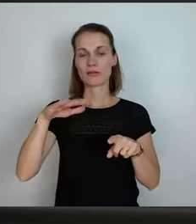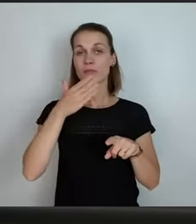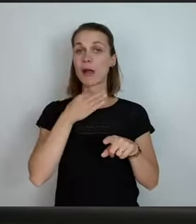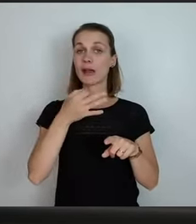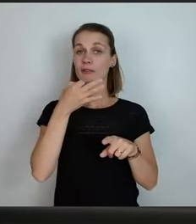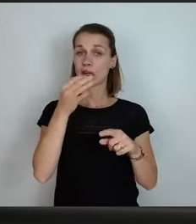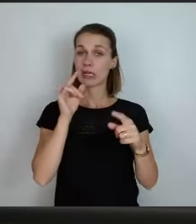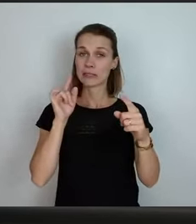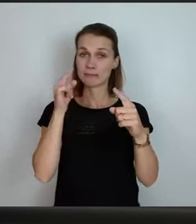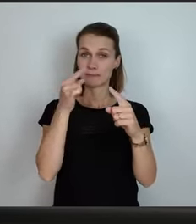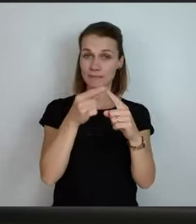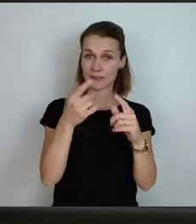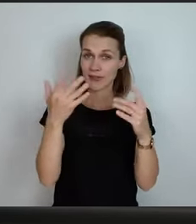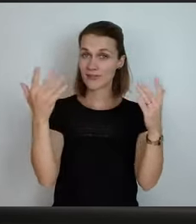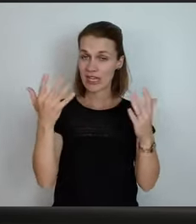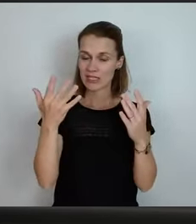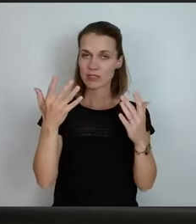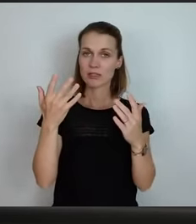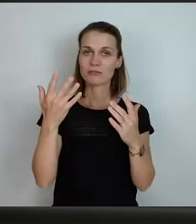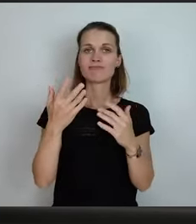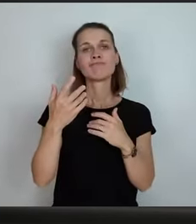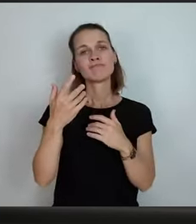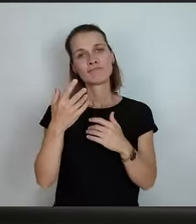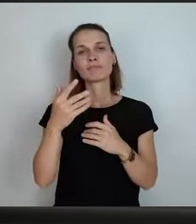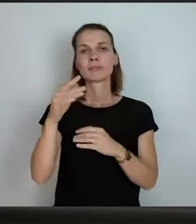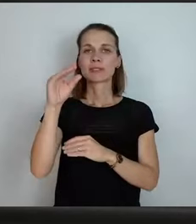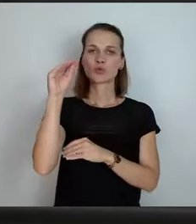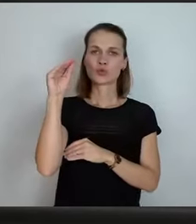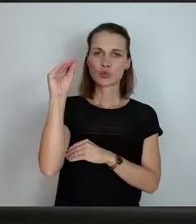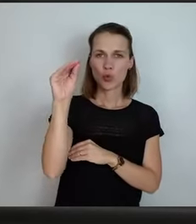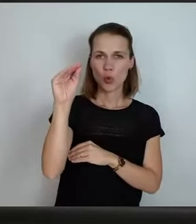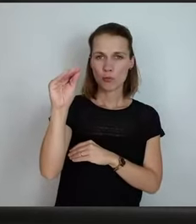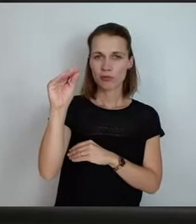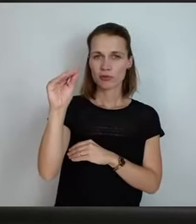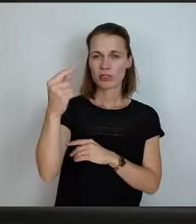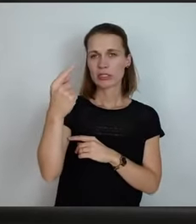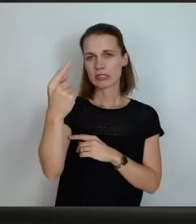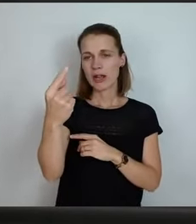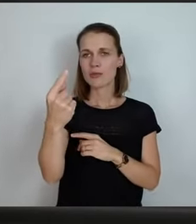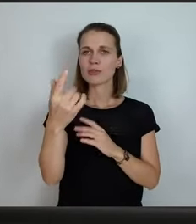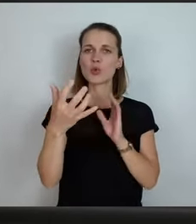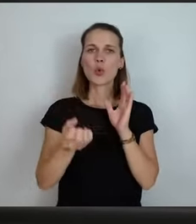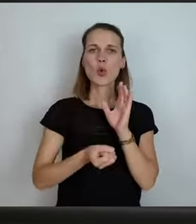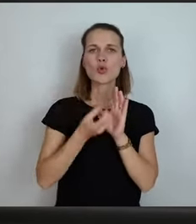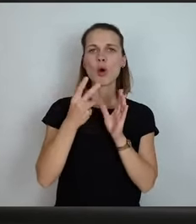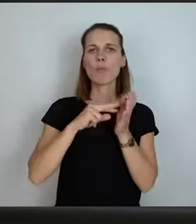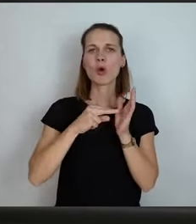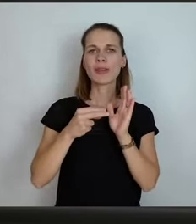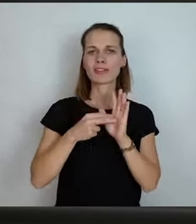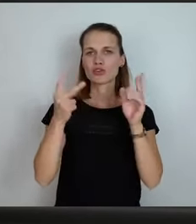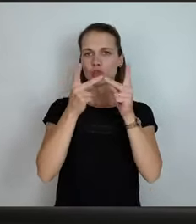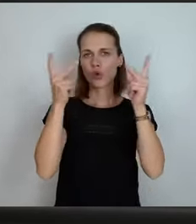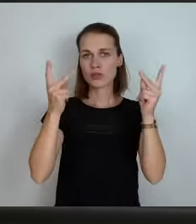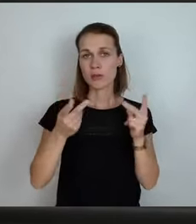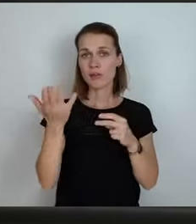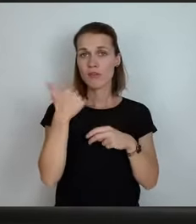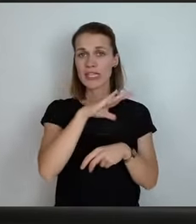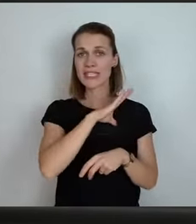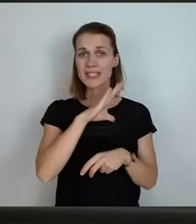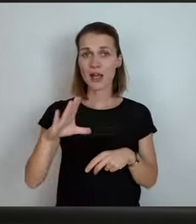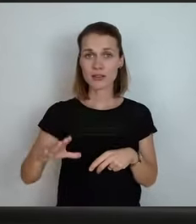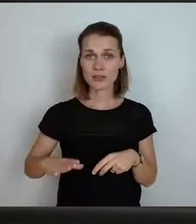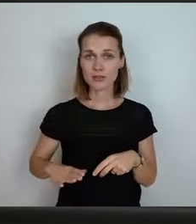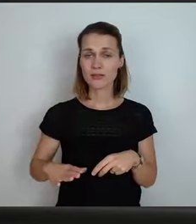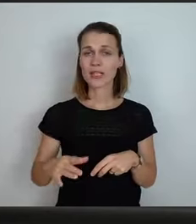was wird zukünftig oder was sieht zukünftig das kulturpolitische Konzept des Freistaates vor, damit